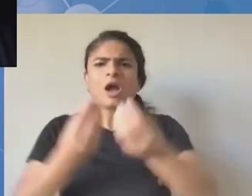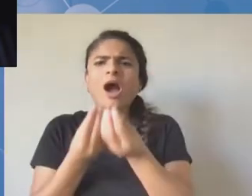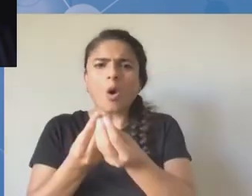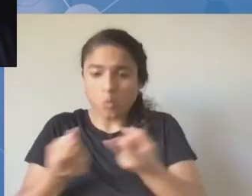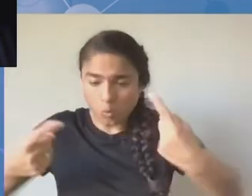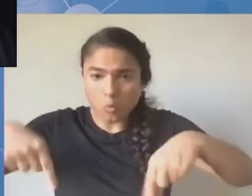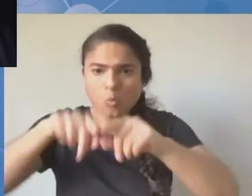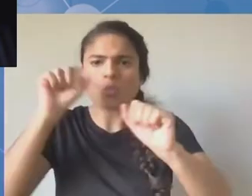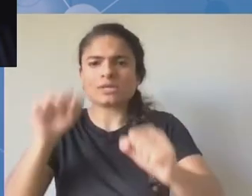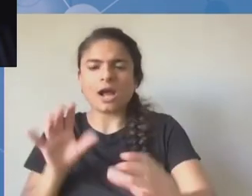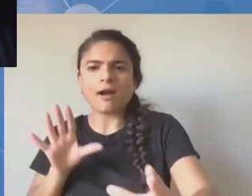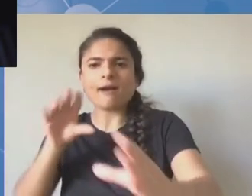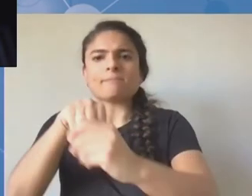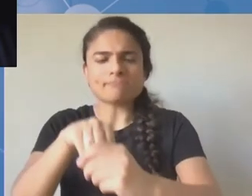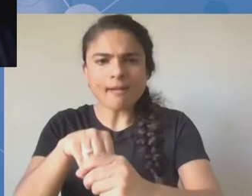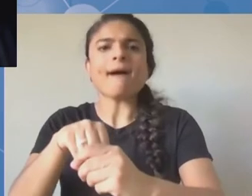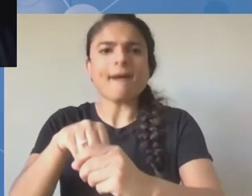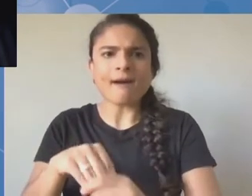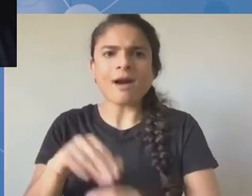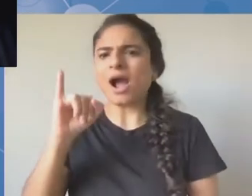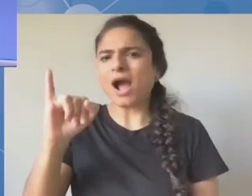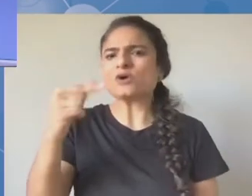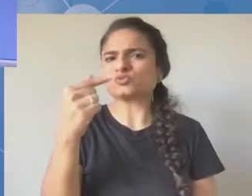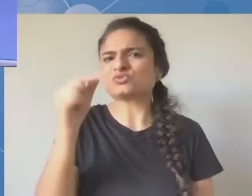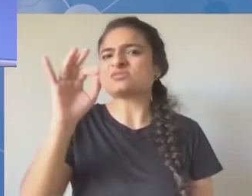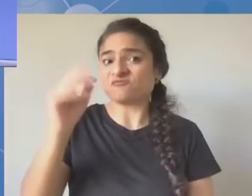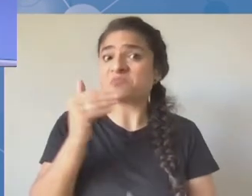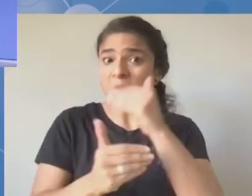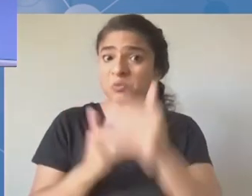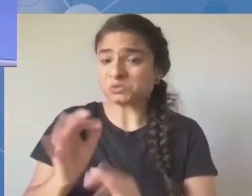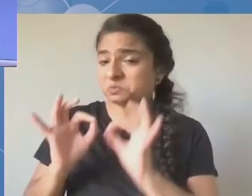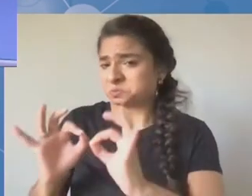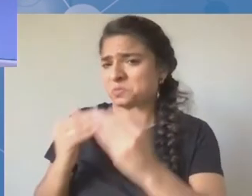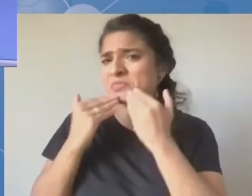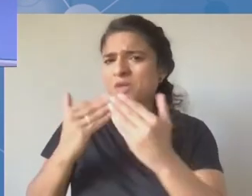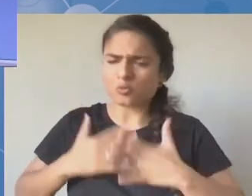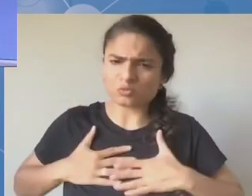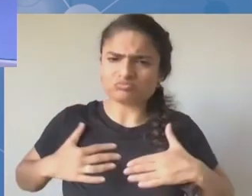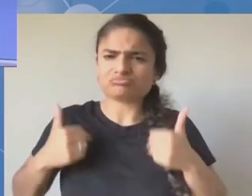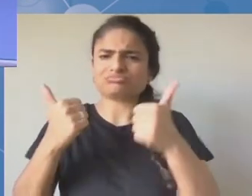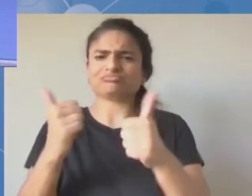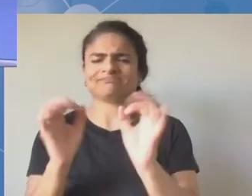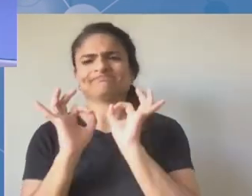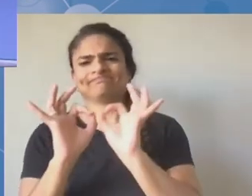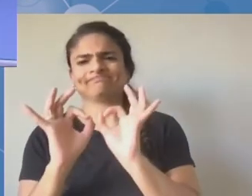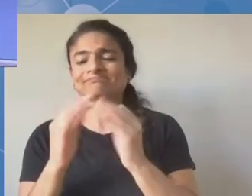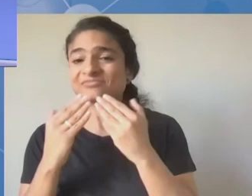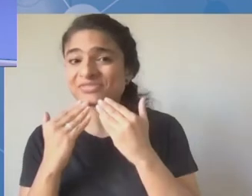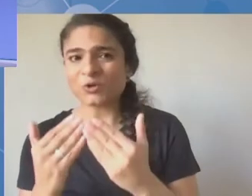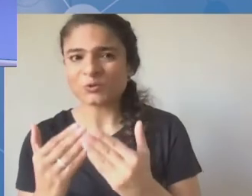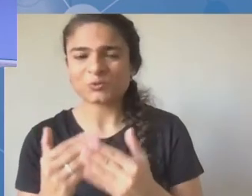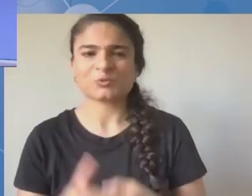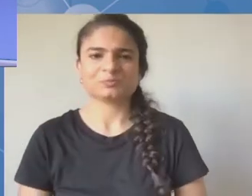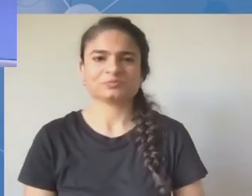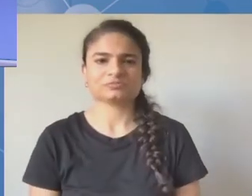procesów, które toczą się w ramach IGF ludziom młodym. Dziękuję za takie inicjatywy i mam nadzieję, że będą kontynuowane w